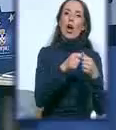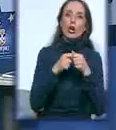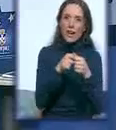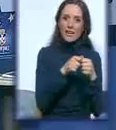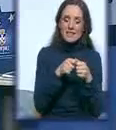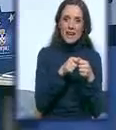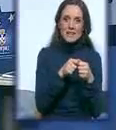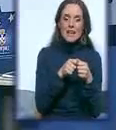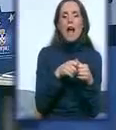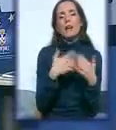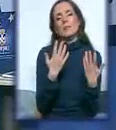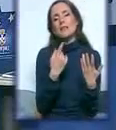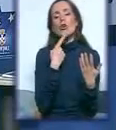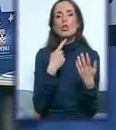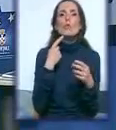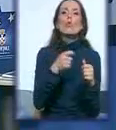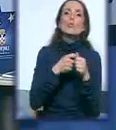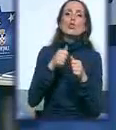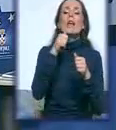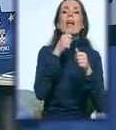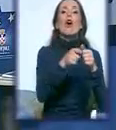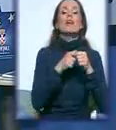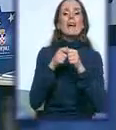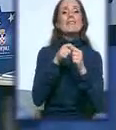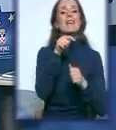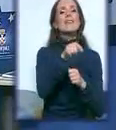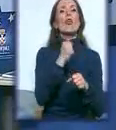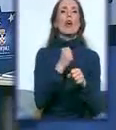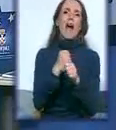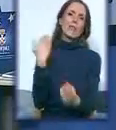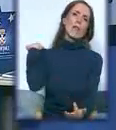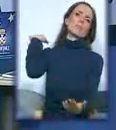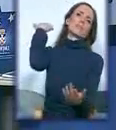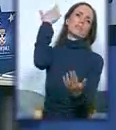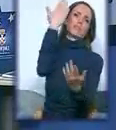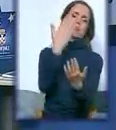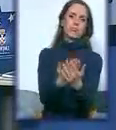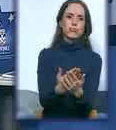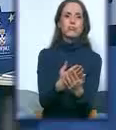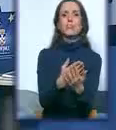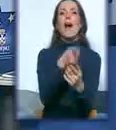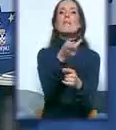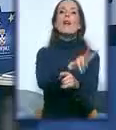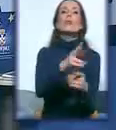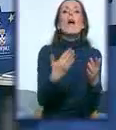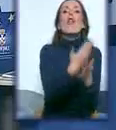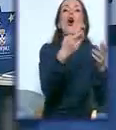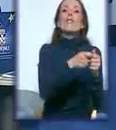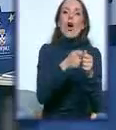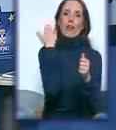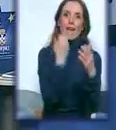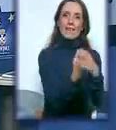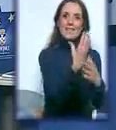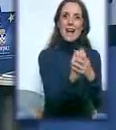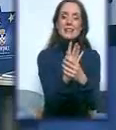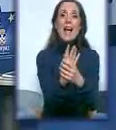da kažemo udruženja i organizacija koje posluju mnogo više godina nego neke nove organizacije i da nekako skroz